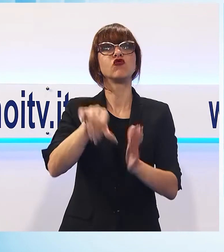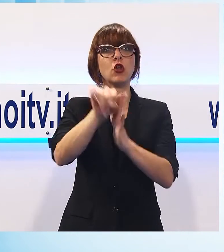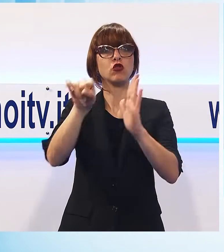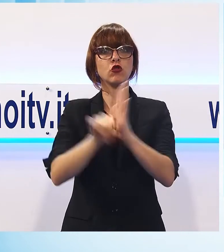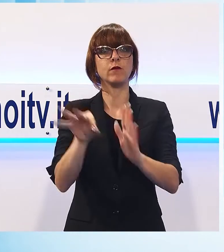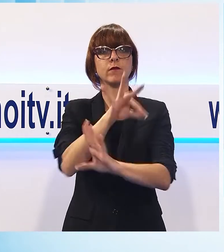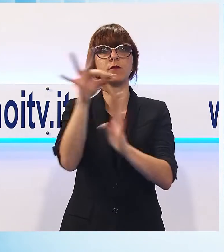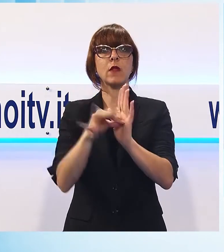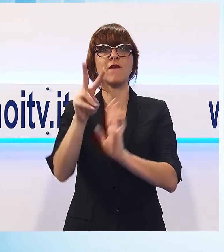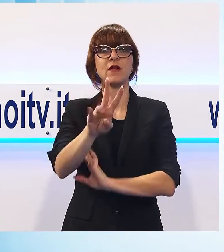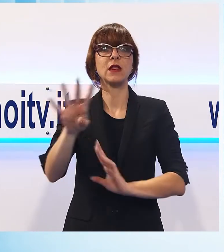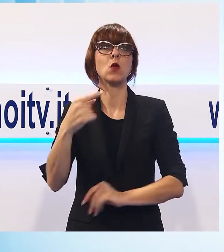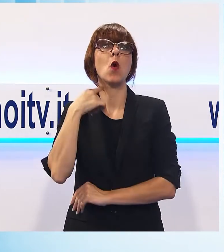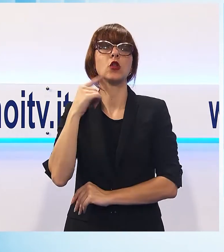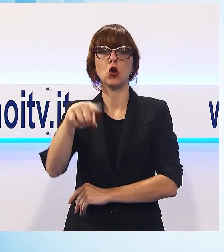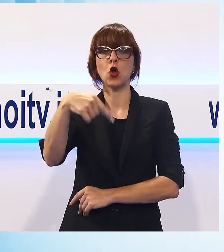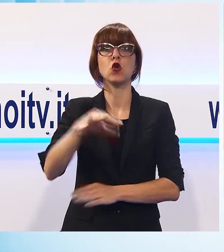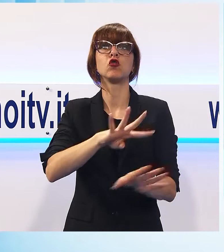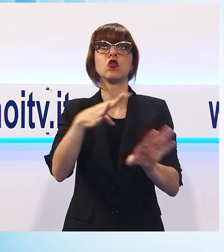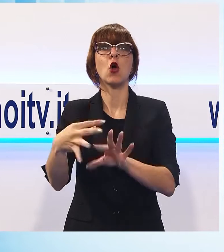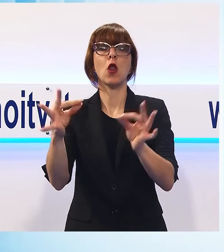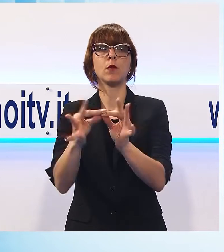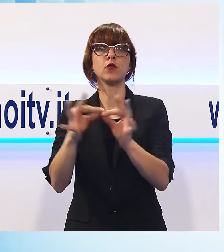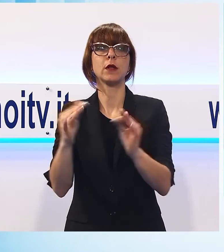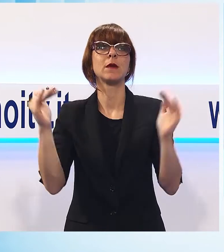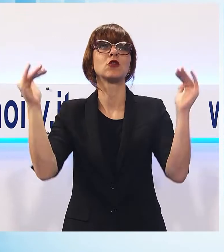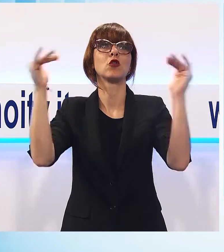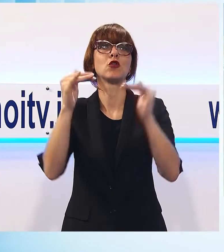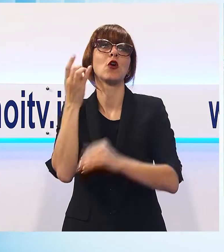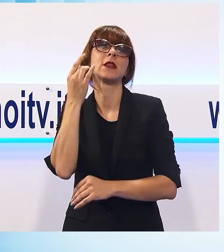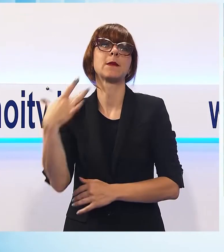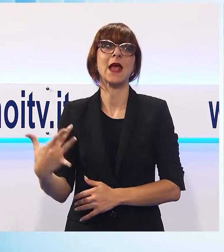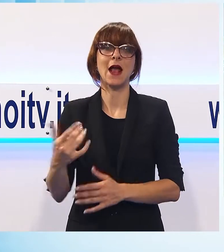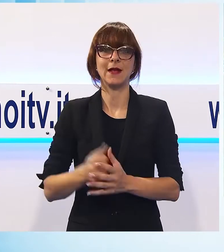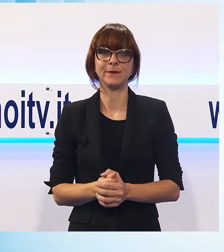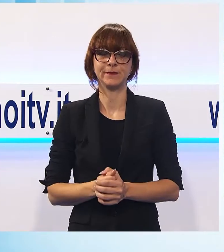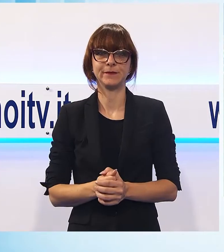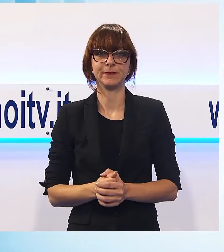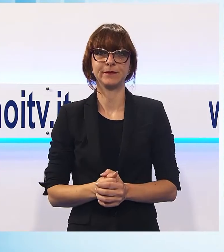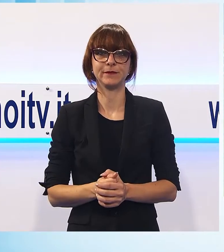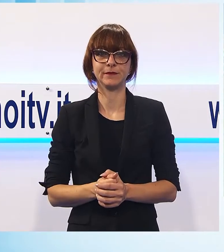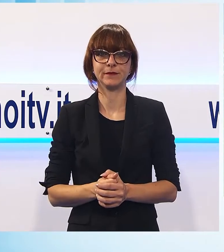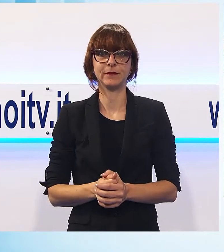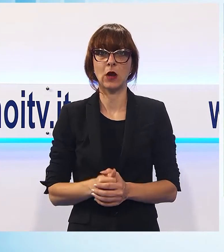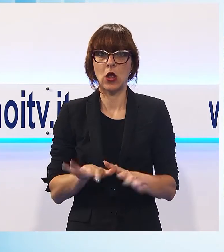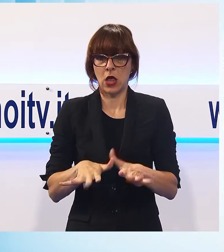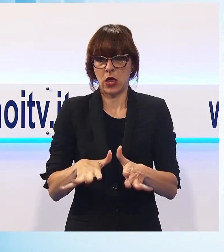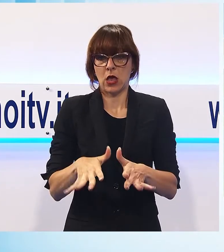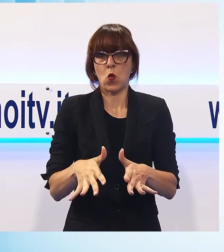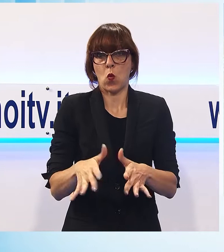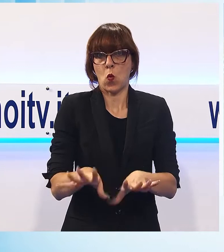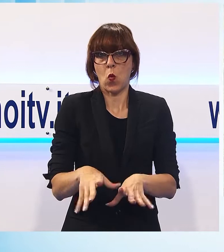24 agosto, la non edizione della Notte Bianca. È iniziato il conto alla rovescia per l'edizione